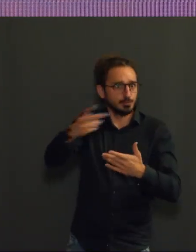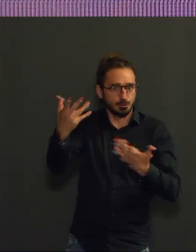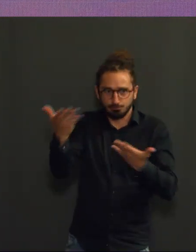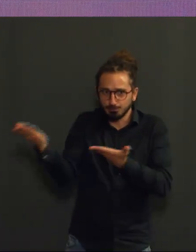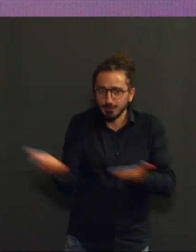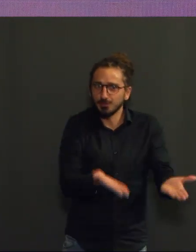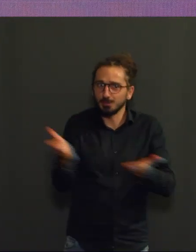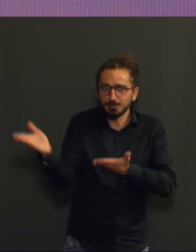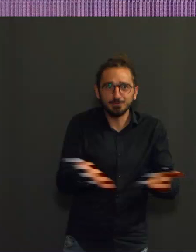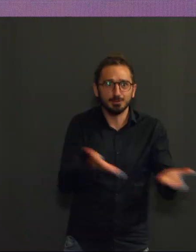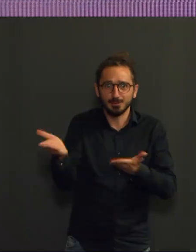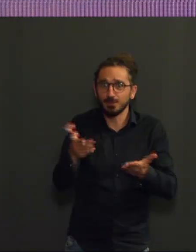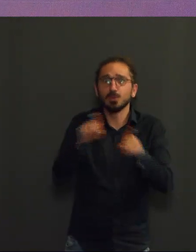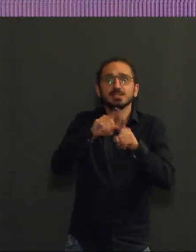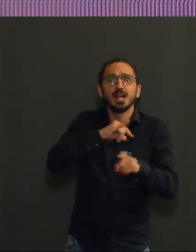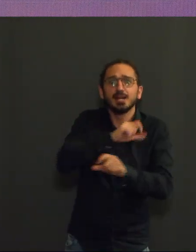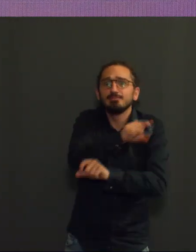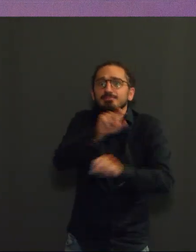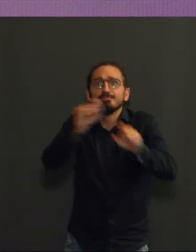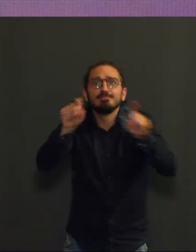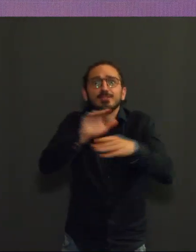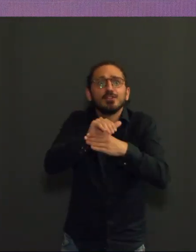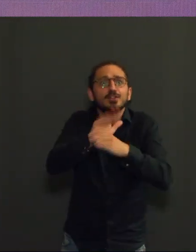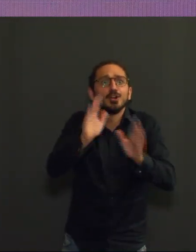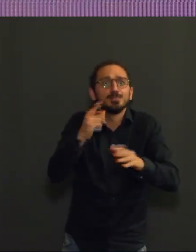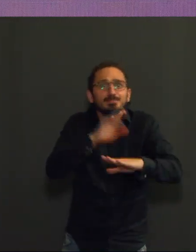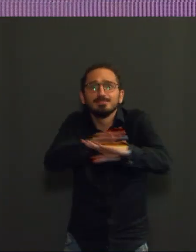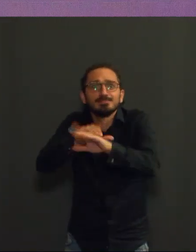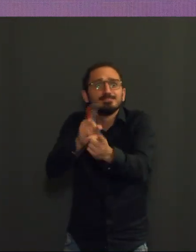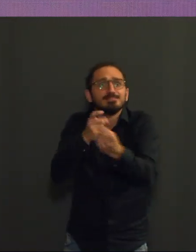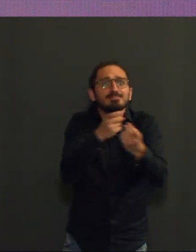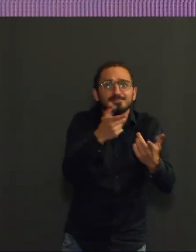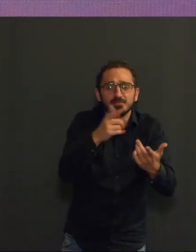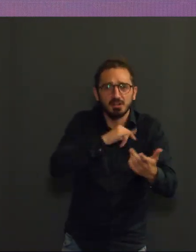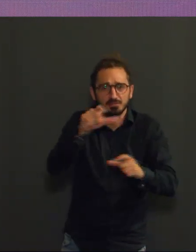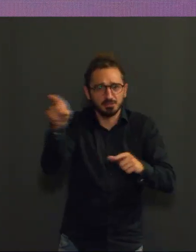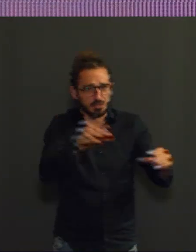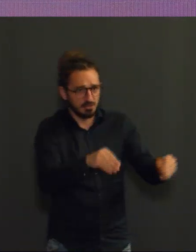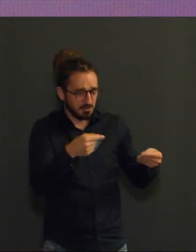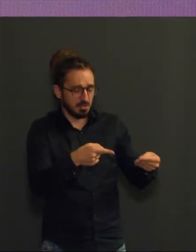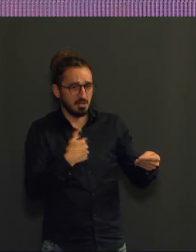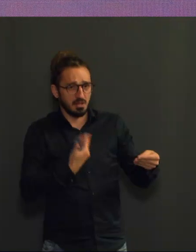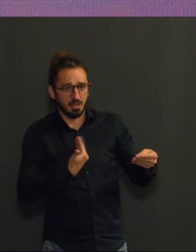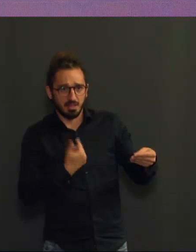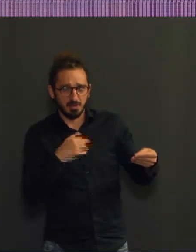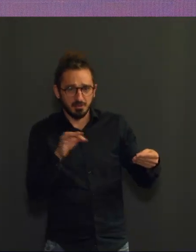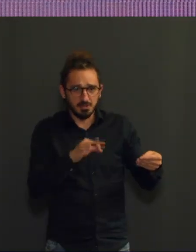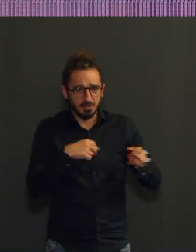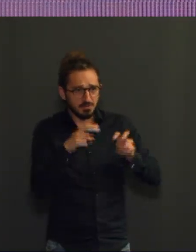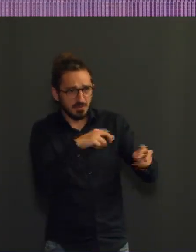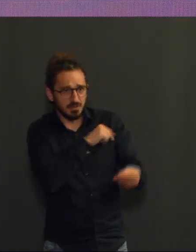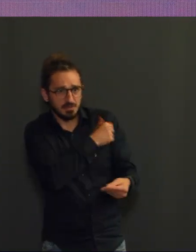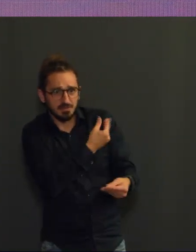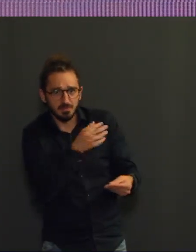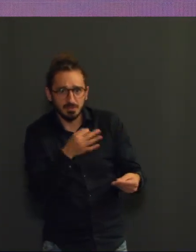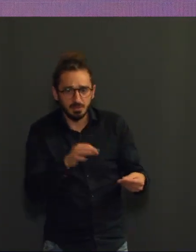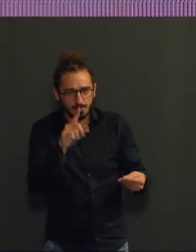Si vous hésitez encore à répondre à cette invitation, pensez à vos proches, à tous ceux qui vous sont